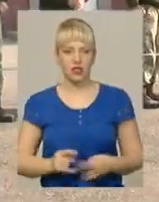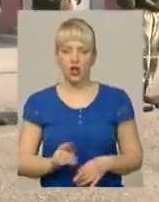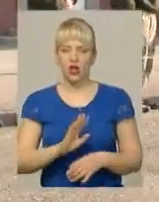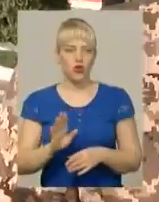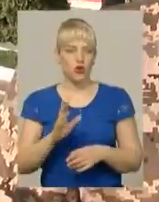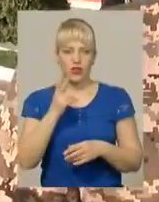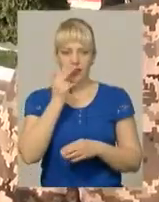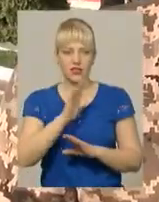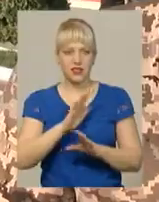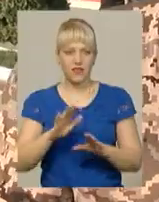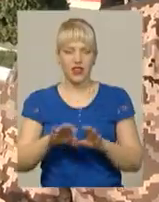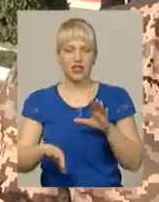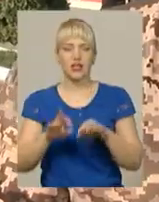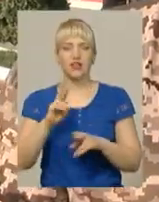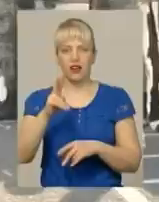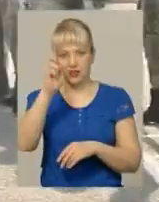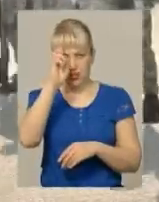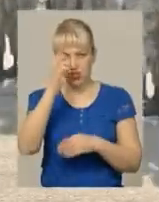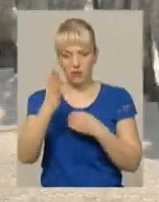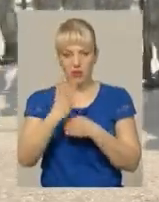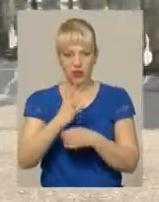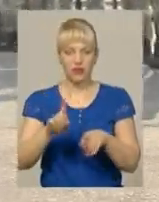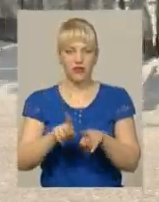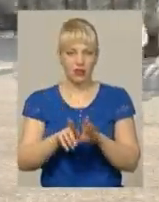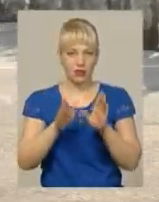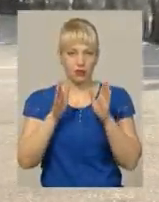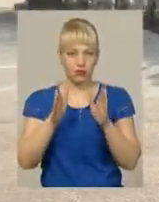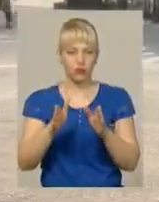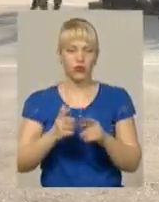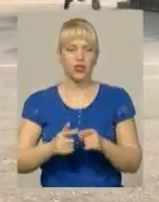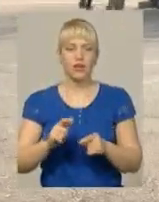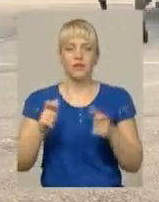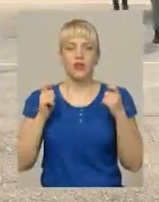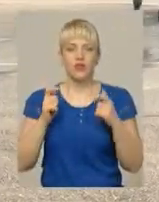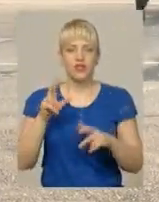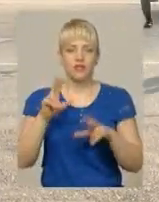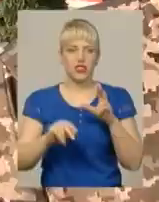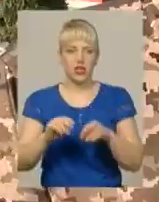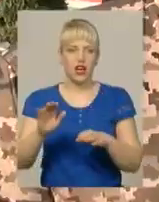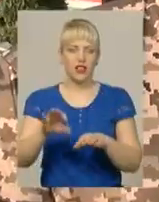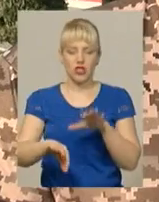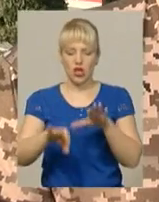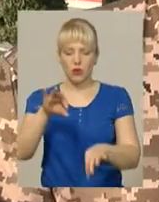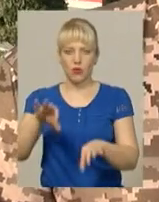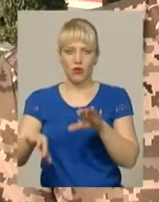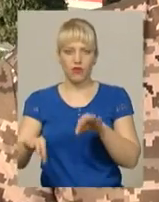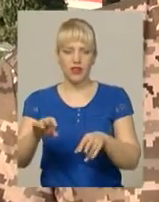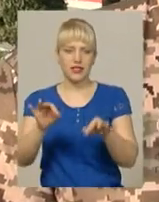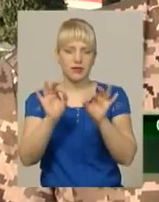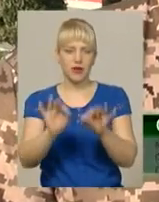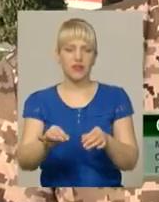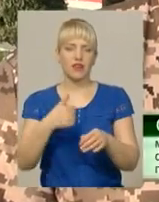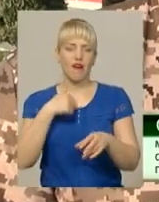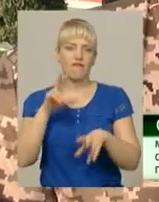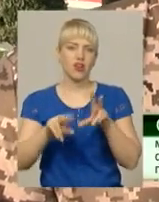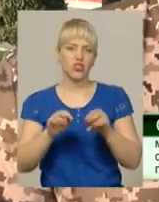служби. «Як держава скаже, так вже і будемо». Офіцер розподіл методом жеребкування вважає справедливим. «Я вважаю, що це демократичний підхід до